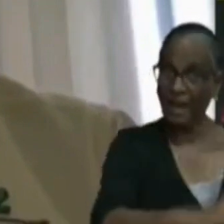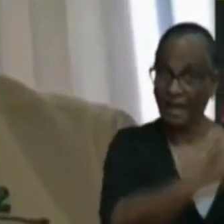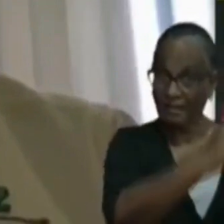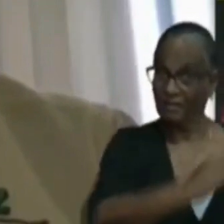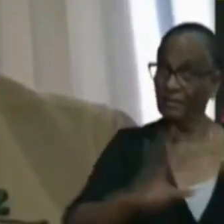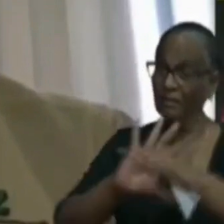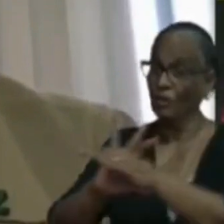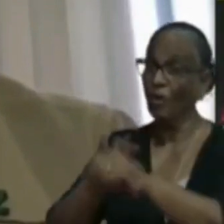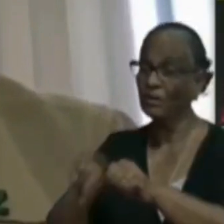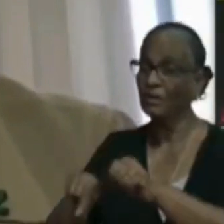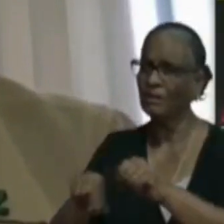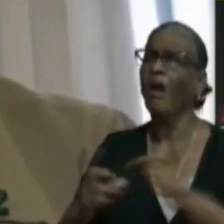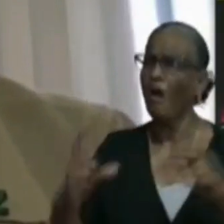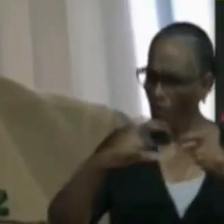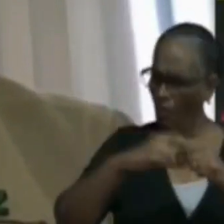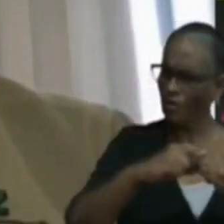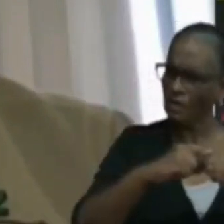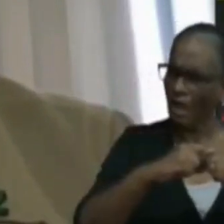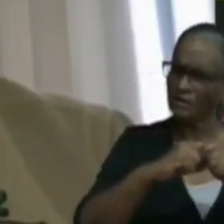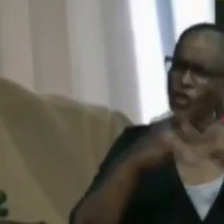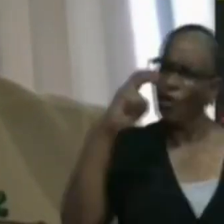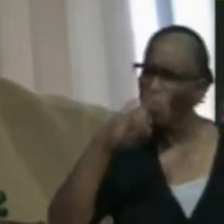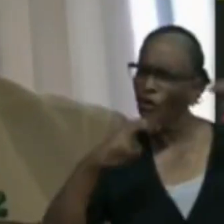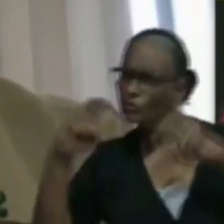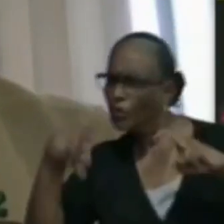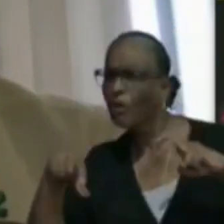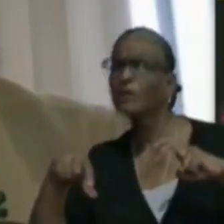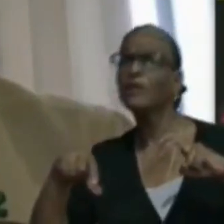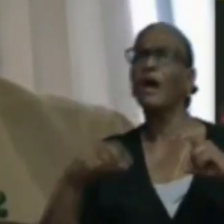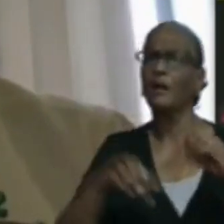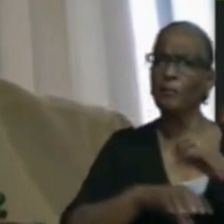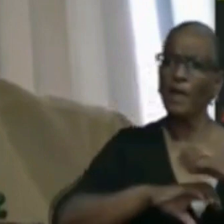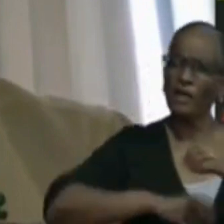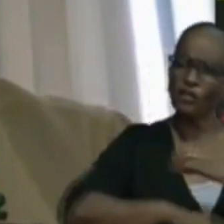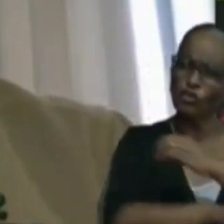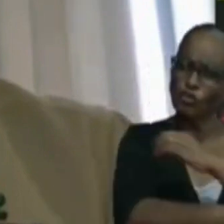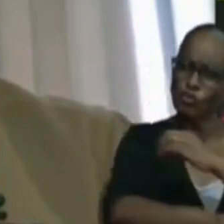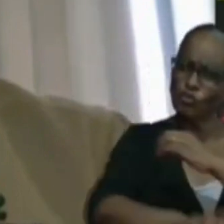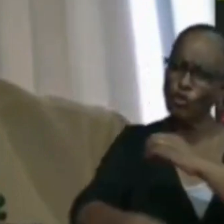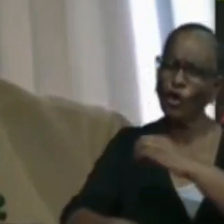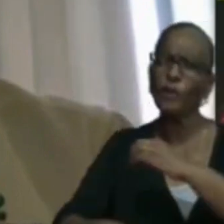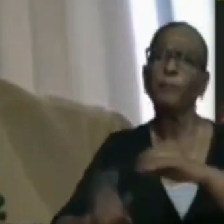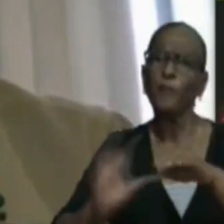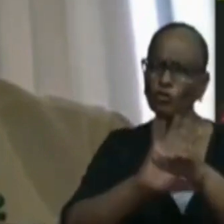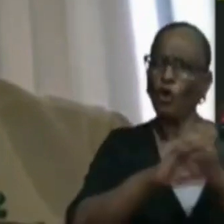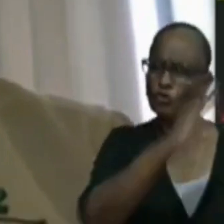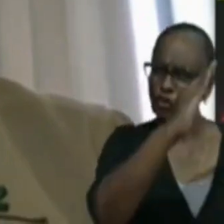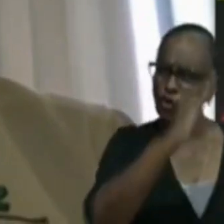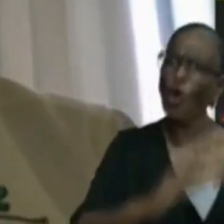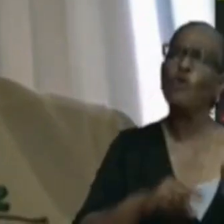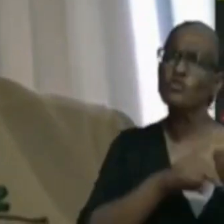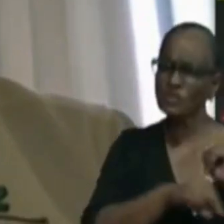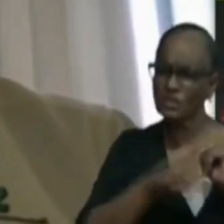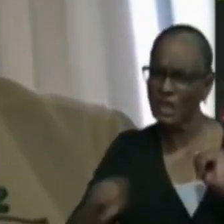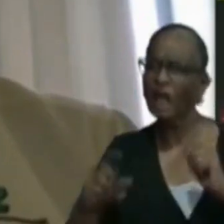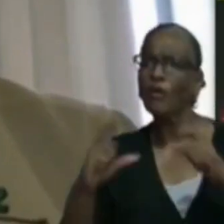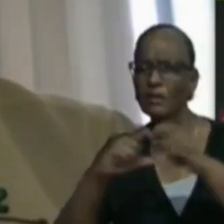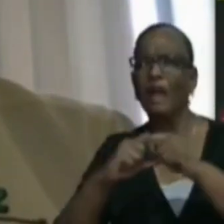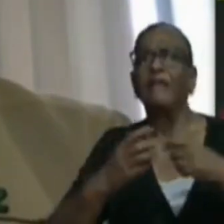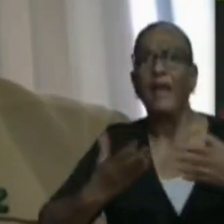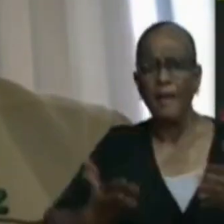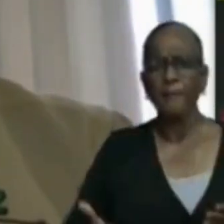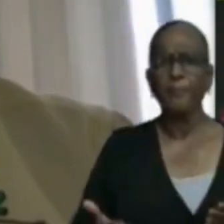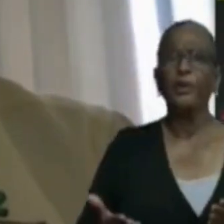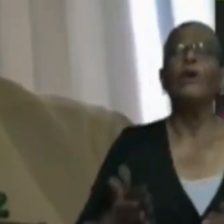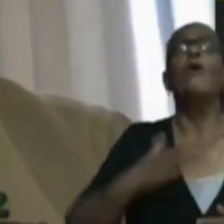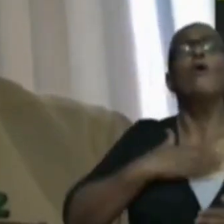situatie. We hebben contact met het dorp en de polykliniek van ons ter plekke. We moeten